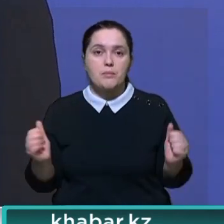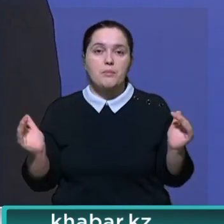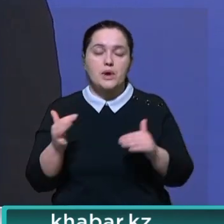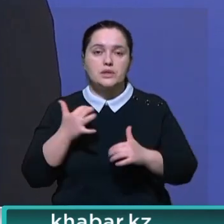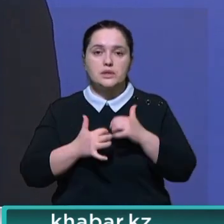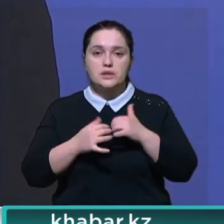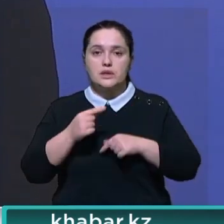и среднего бизнеса. Продолжение следует...